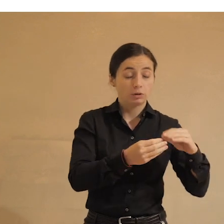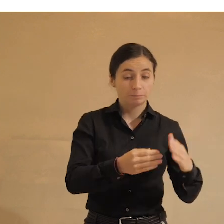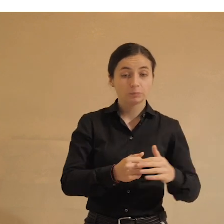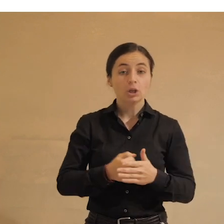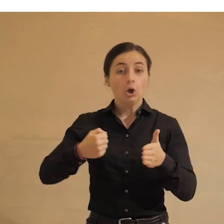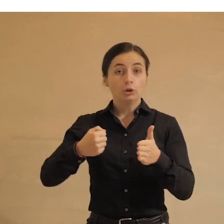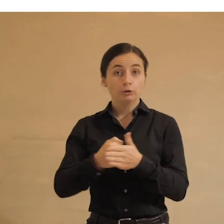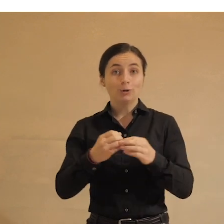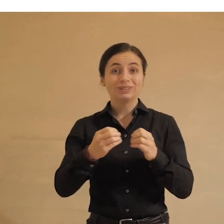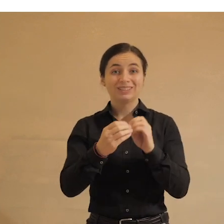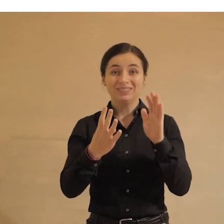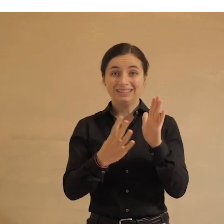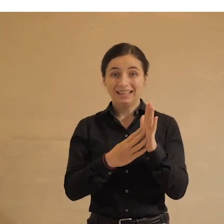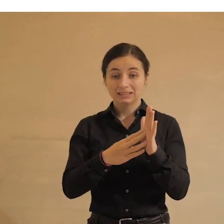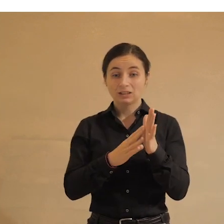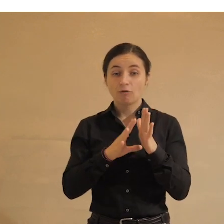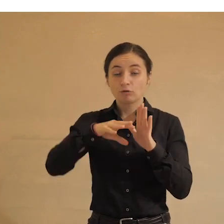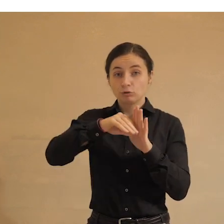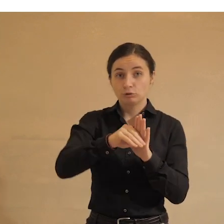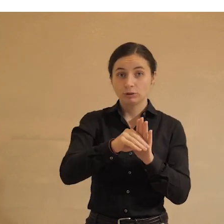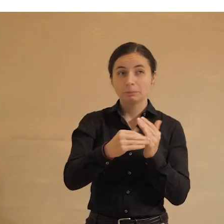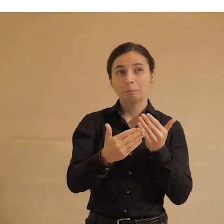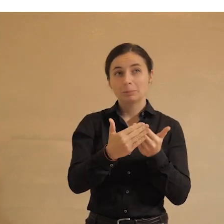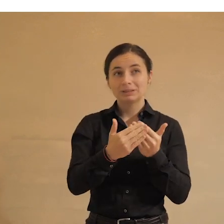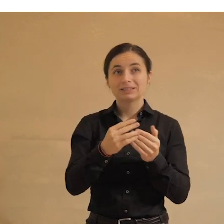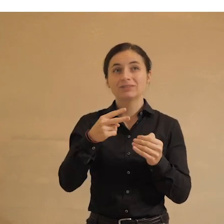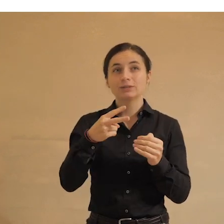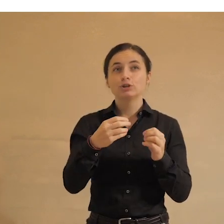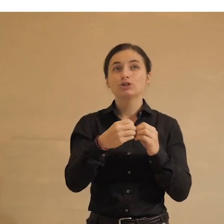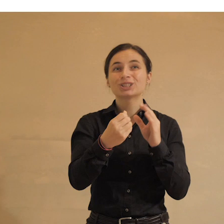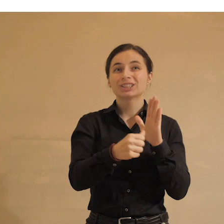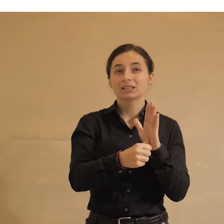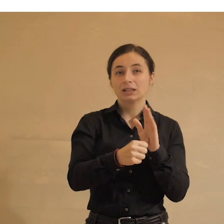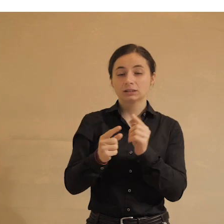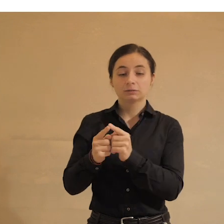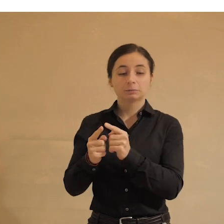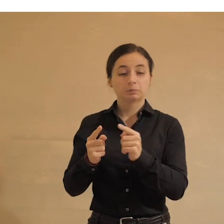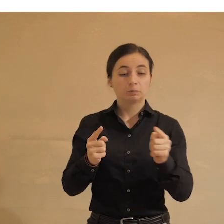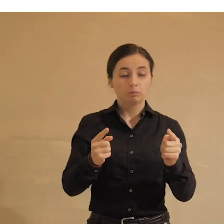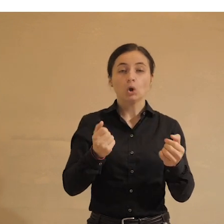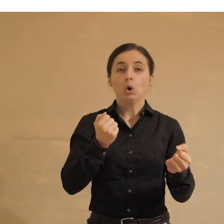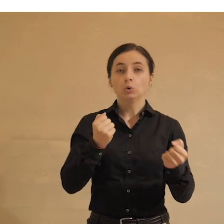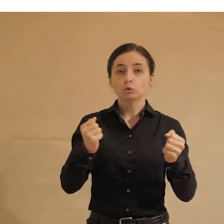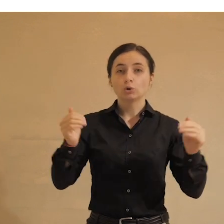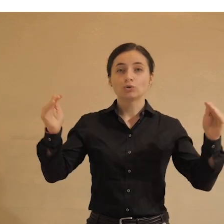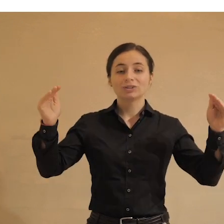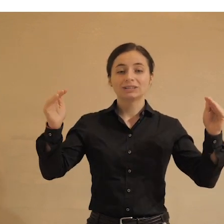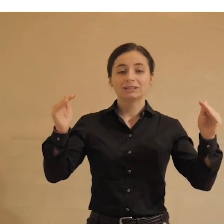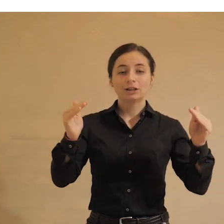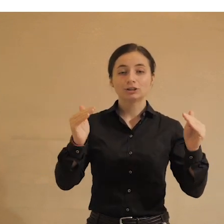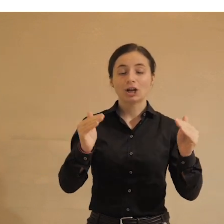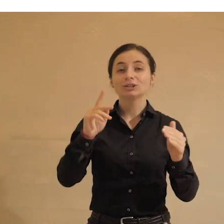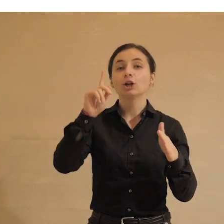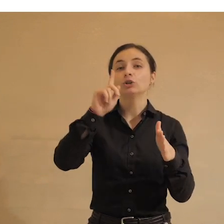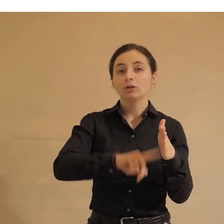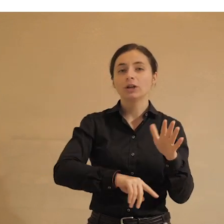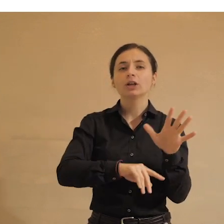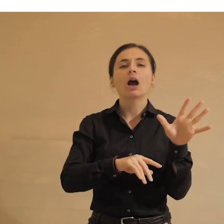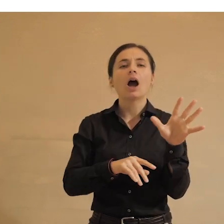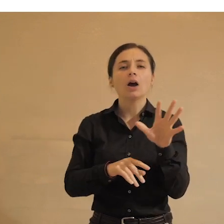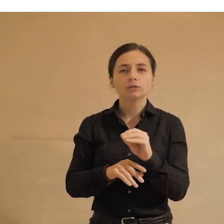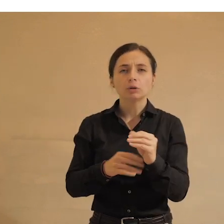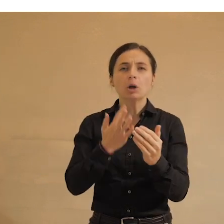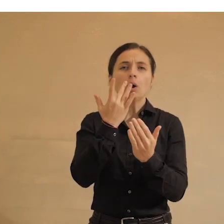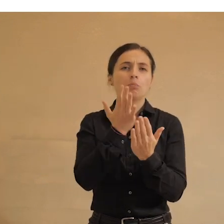19-го года включительно, с приблизительно 2016-го у нас шло устойчивое снижение доверия ко всем